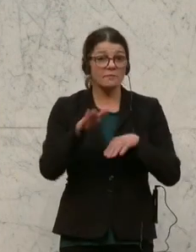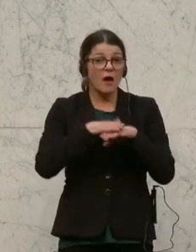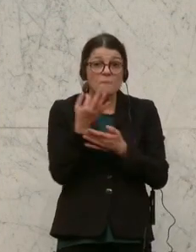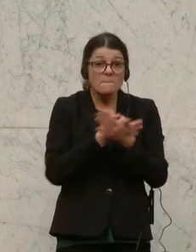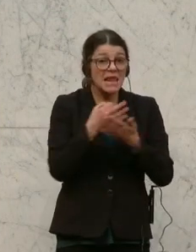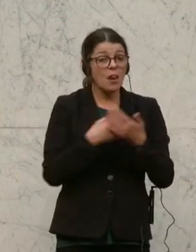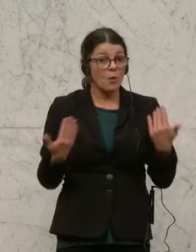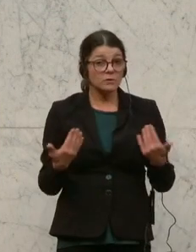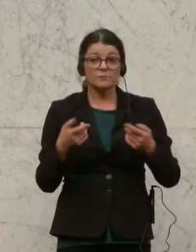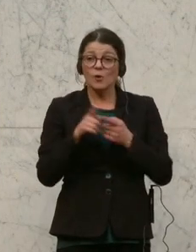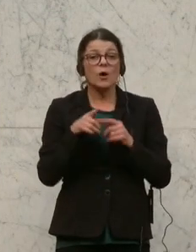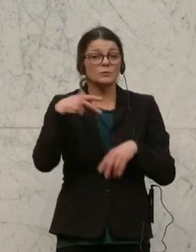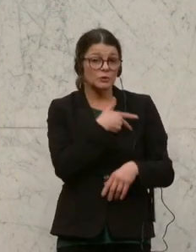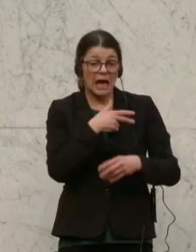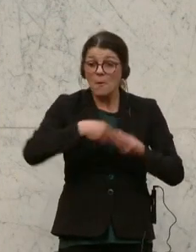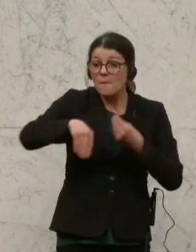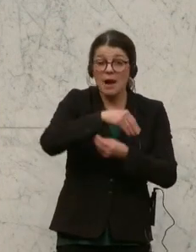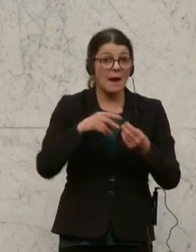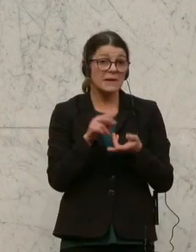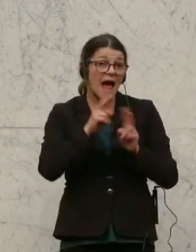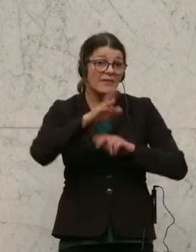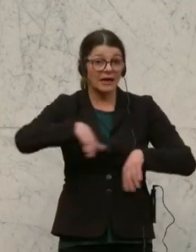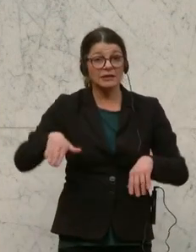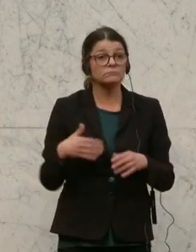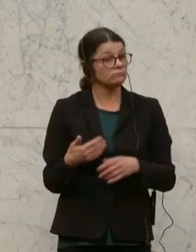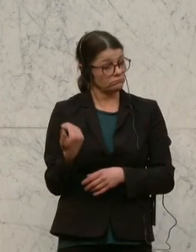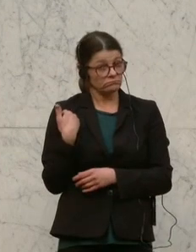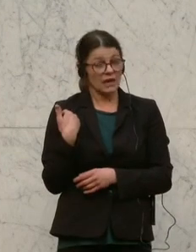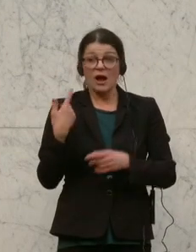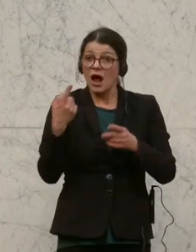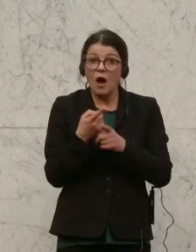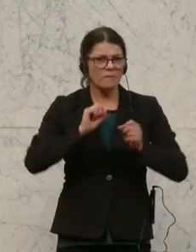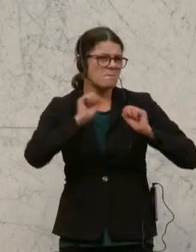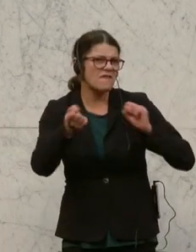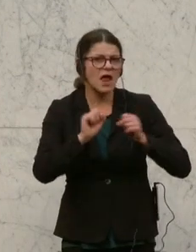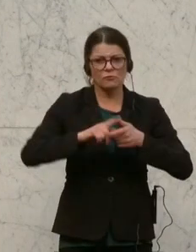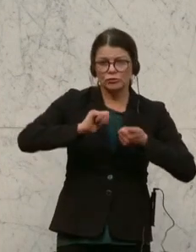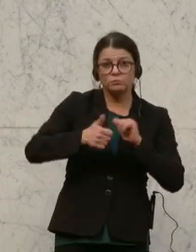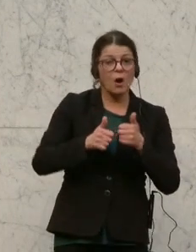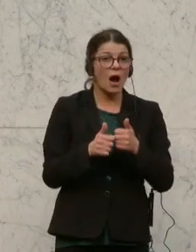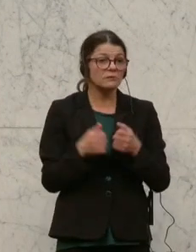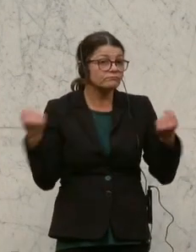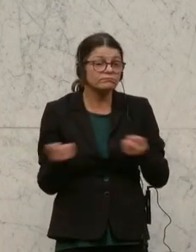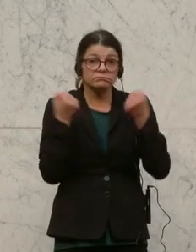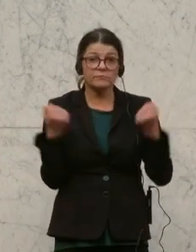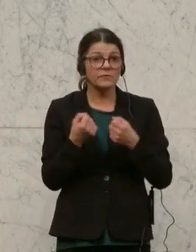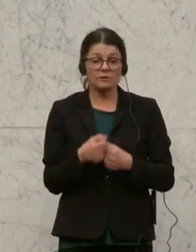Bildung und auf sozialen Umgang mit anderen Kindern und auch auf Bewegung und auf Sportausübung